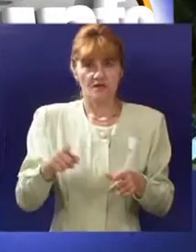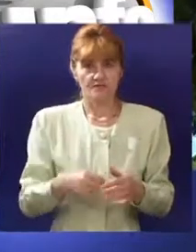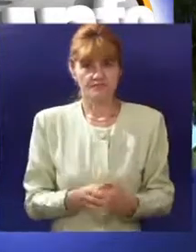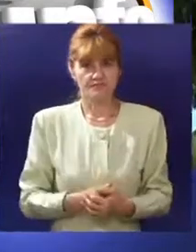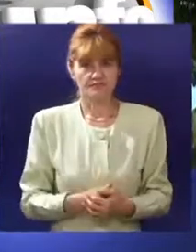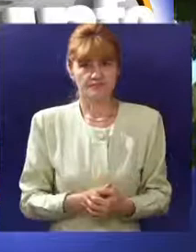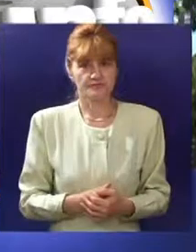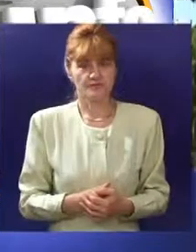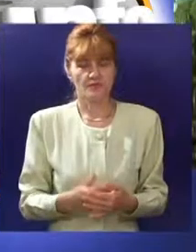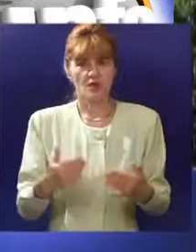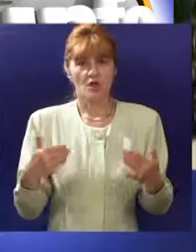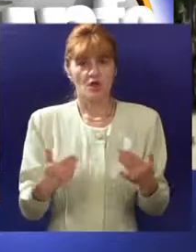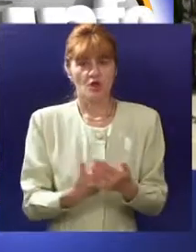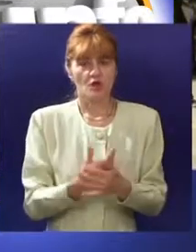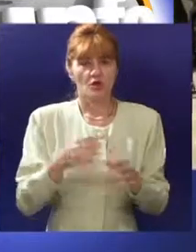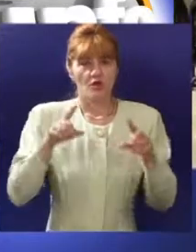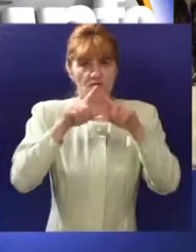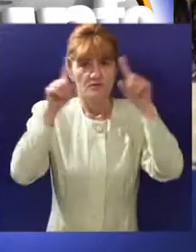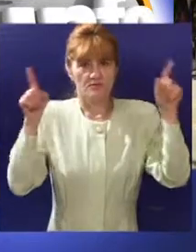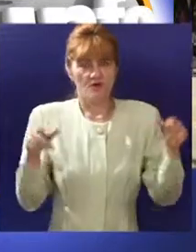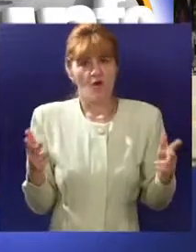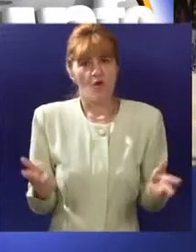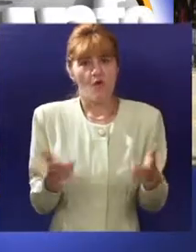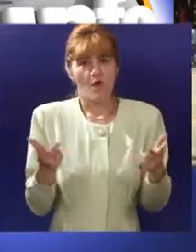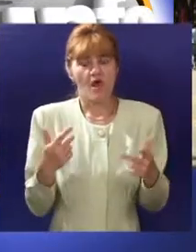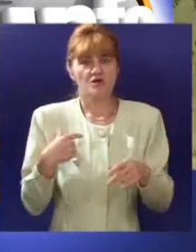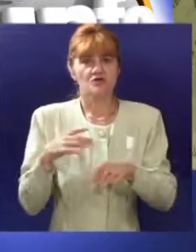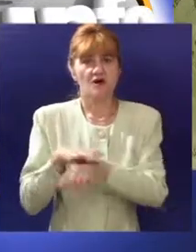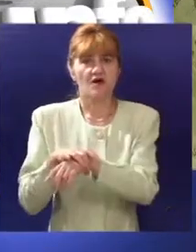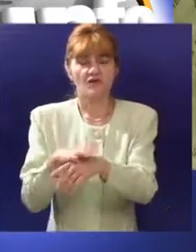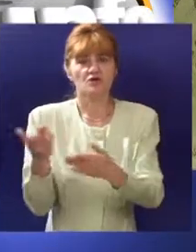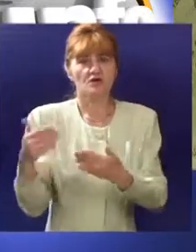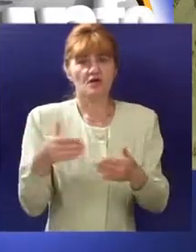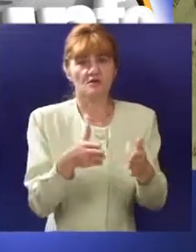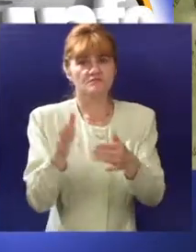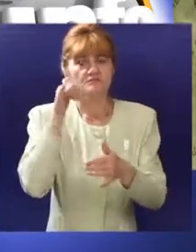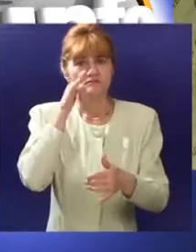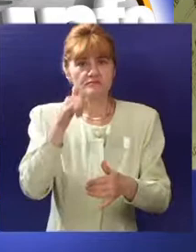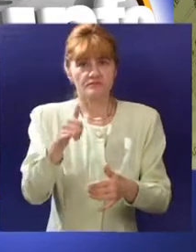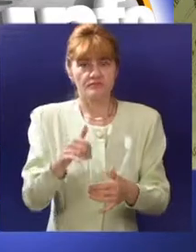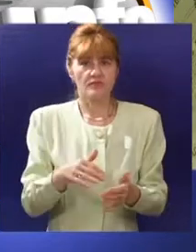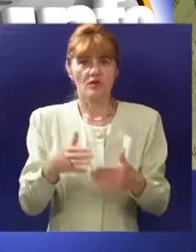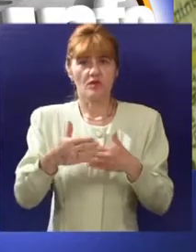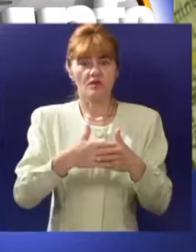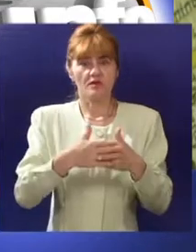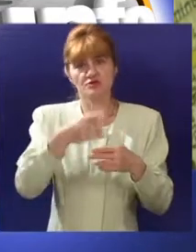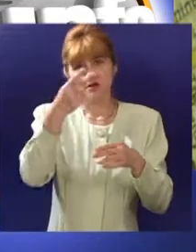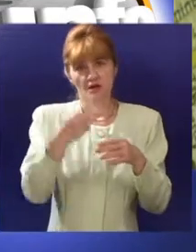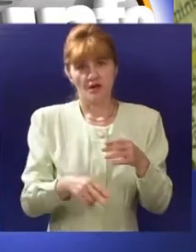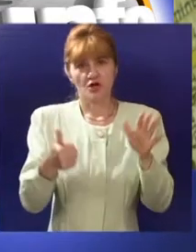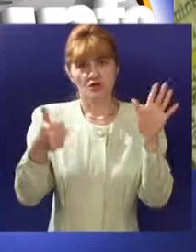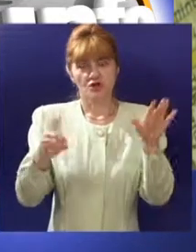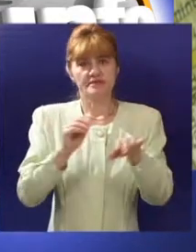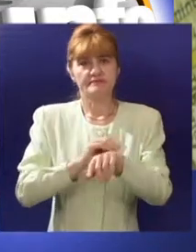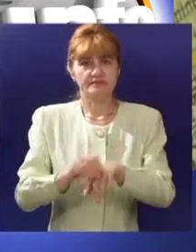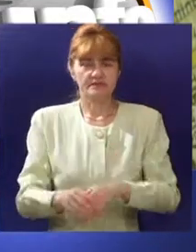Postavljanje nove turističke signalizacije u gradu trebalo bi dao lakša snalaženje posetiocima Subotice Rok za završetak projekta je